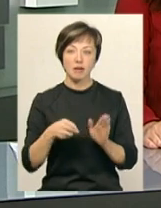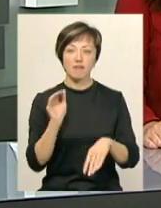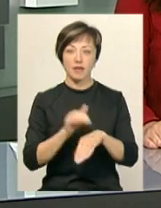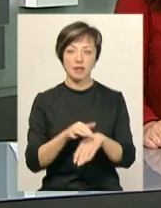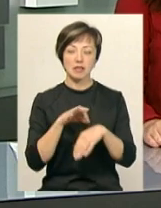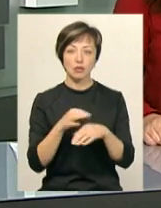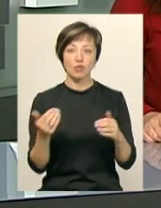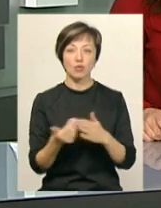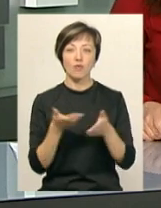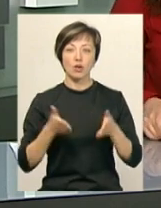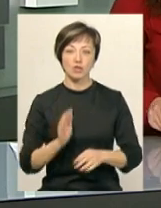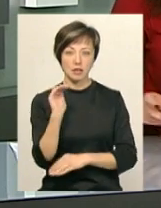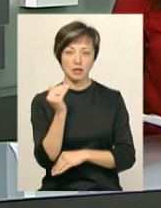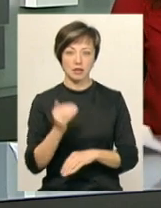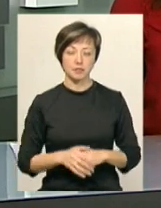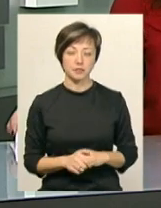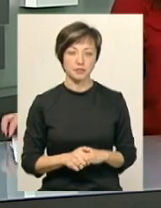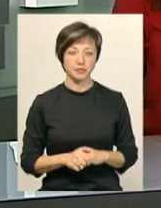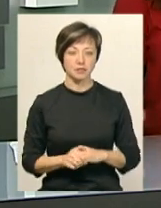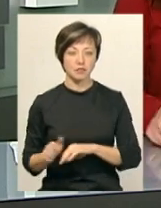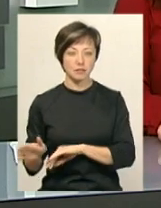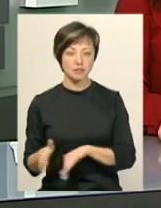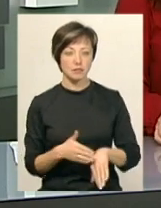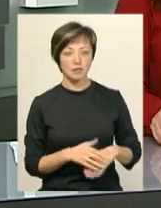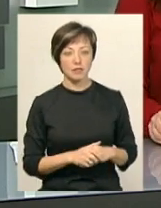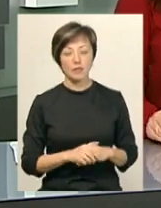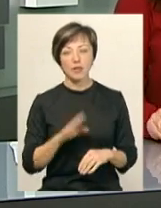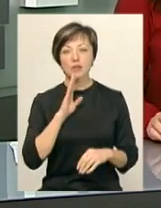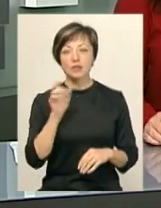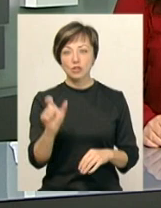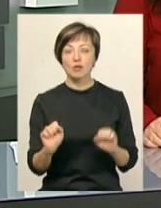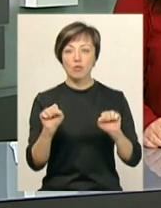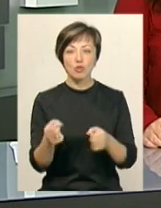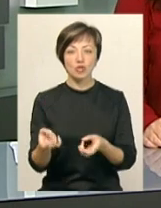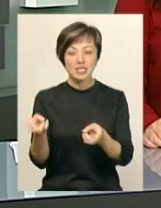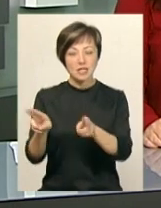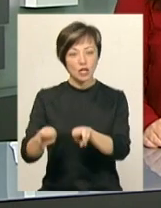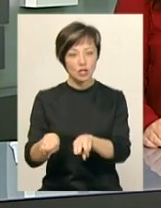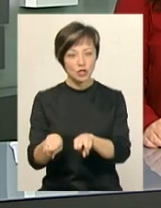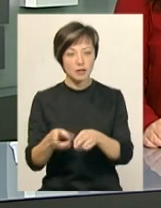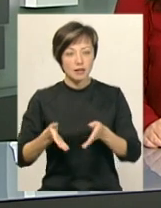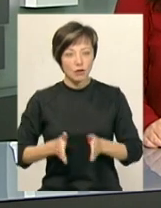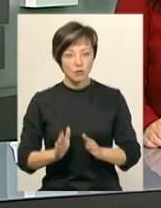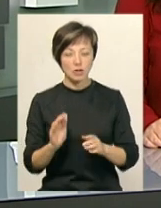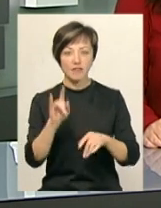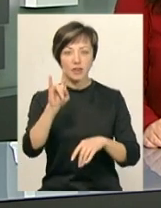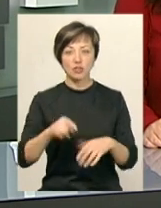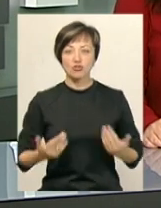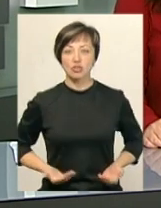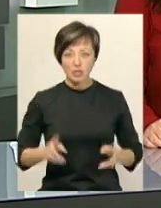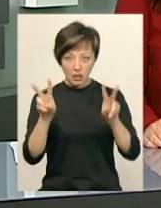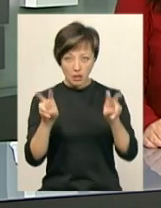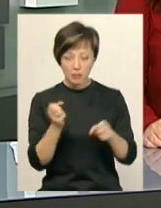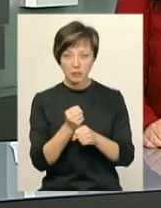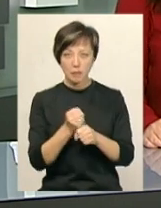виявив тіло новонародженої дитини. Жінка може залишити новонароджене немовля у так званому «вікні життя», що